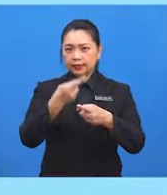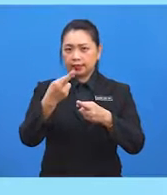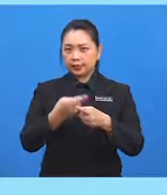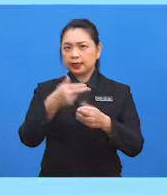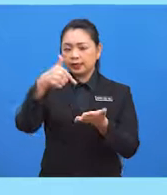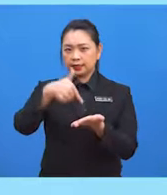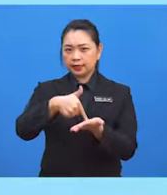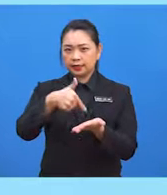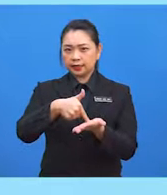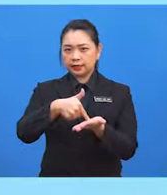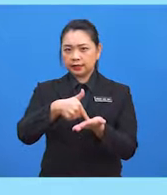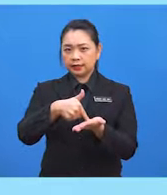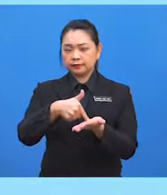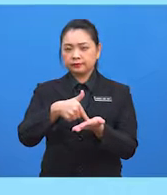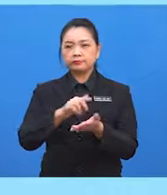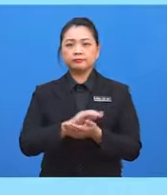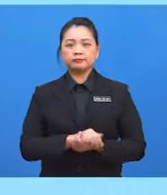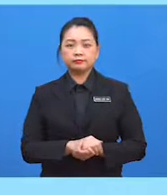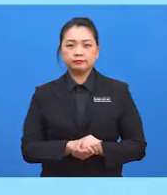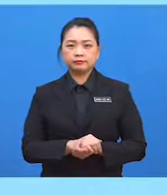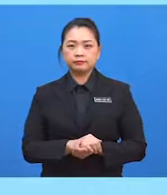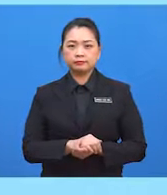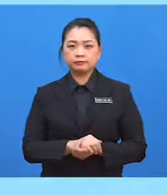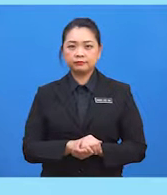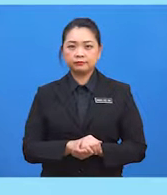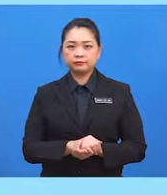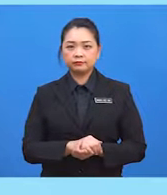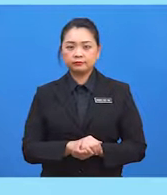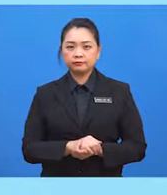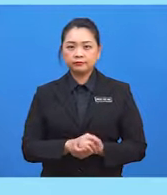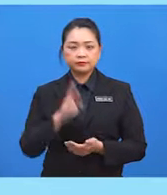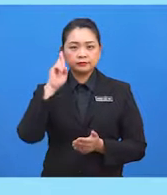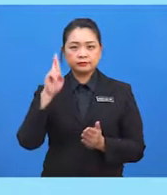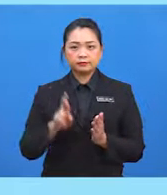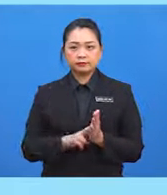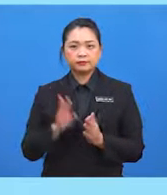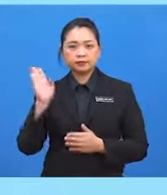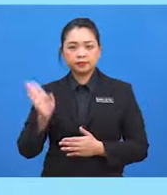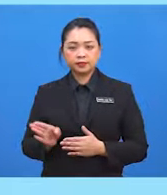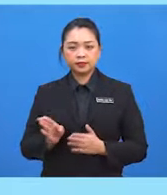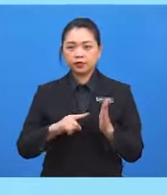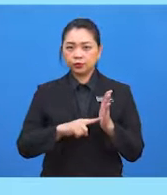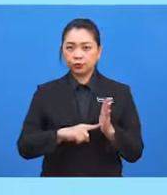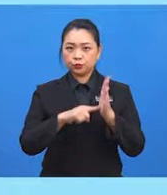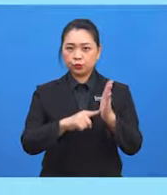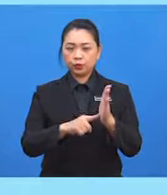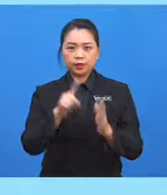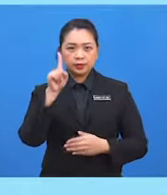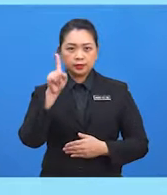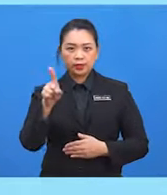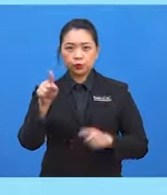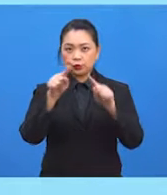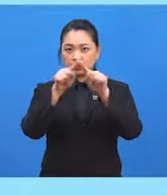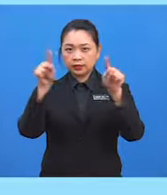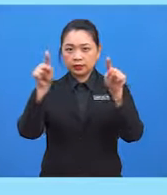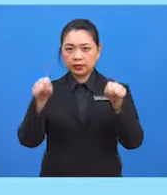ialah punca kuasa 2, 3. Rajah ini menunjukkan sebuah segi empat